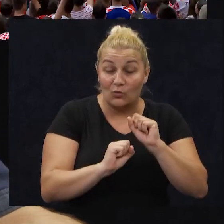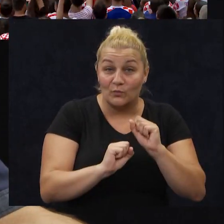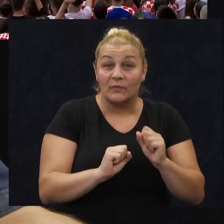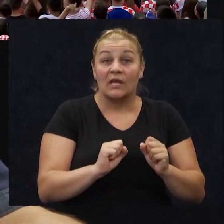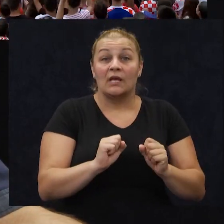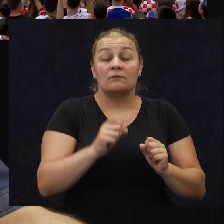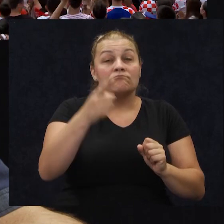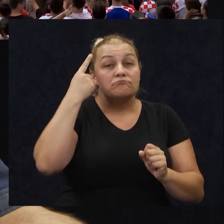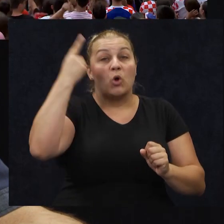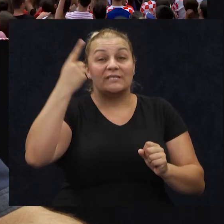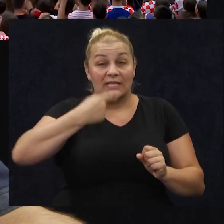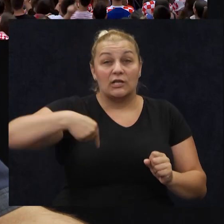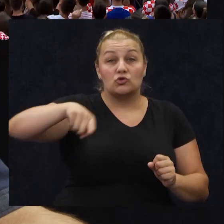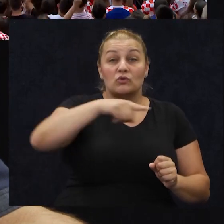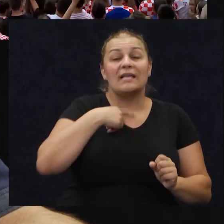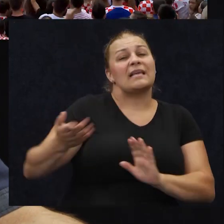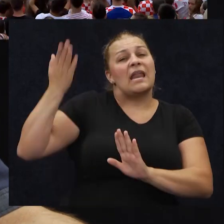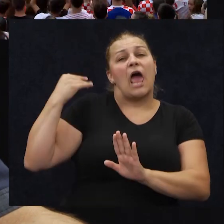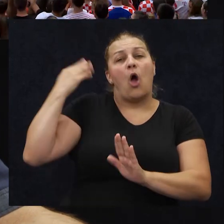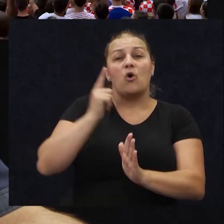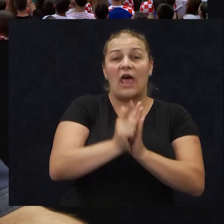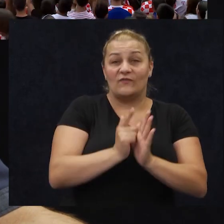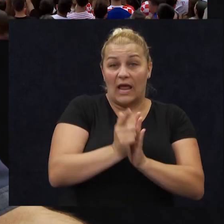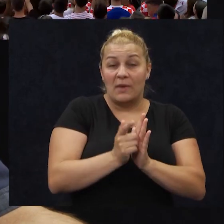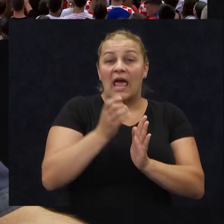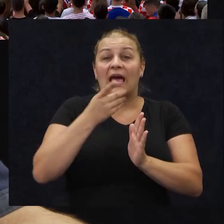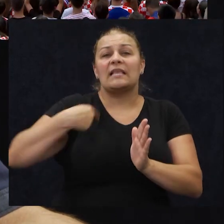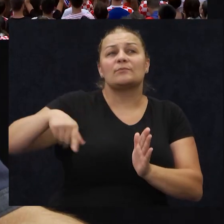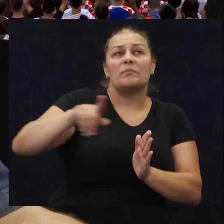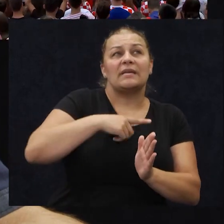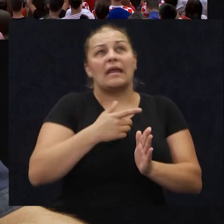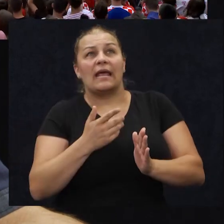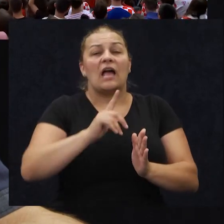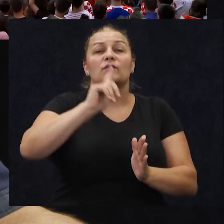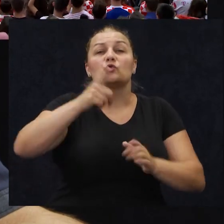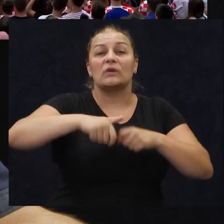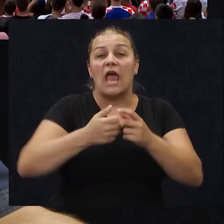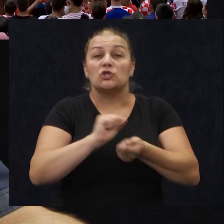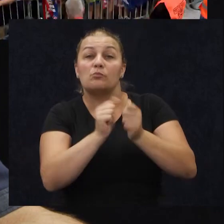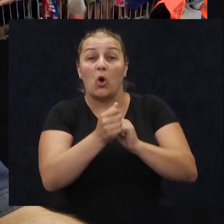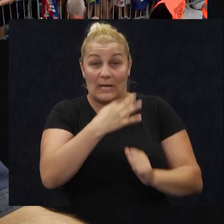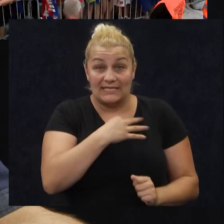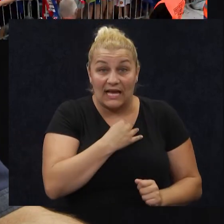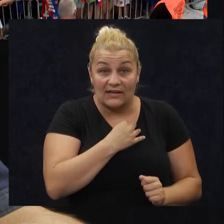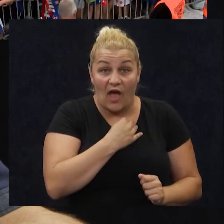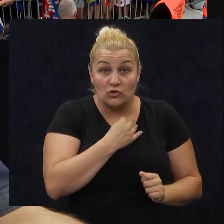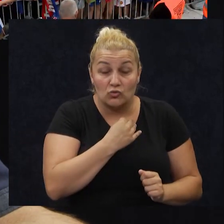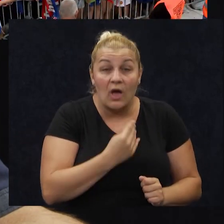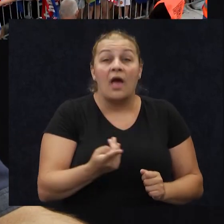posjetili su nas na ona vremena, kad smo se mi na nekakvi drugi način borili za Hrvatsku, ali